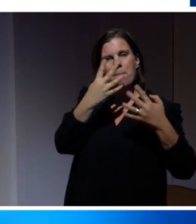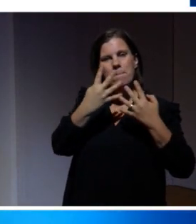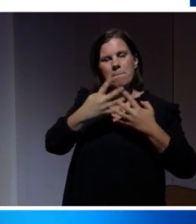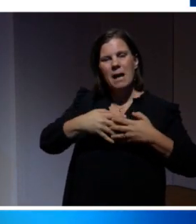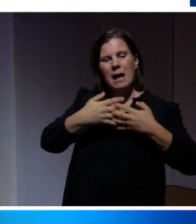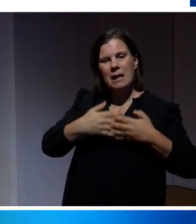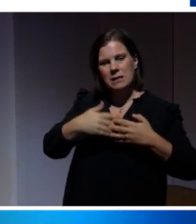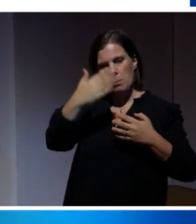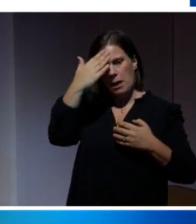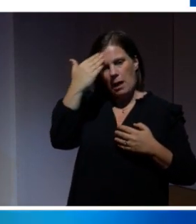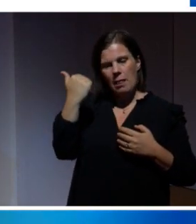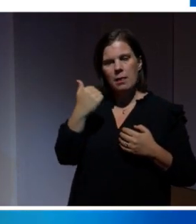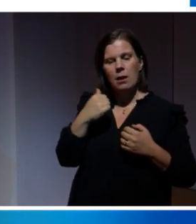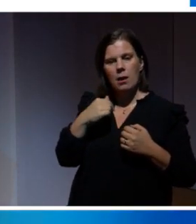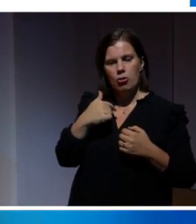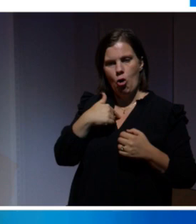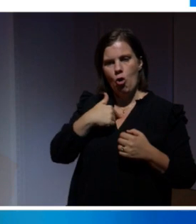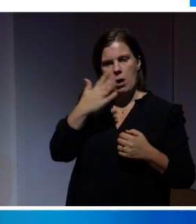kontrollera utflödet av information.